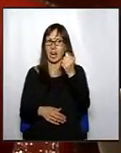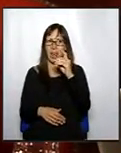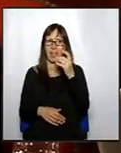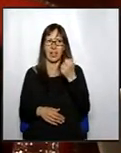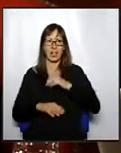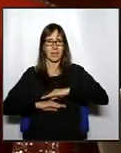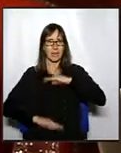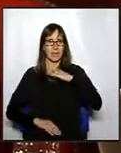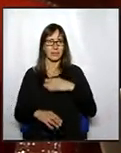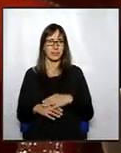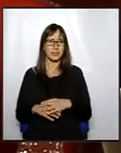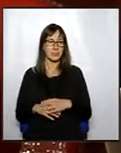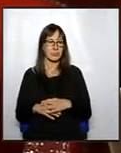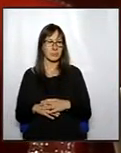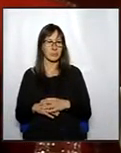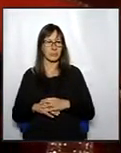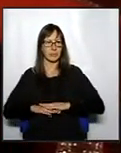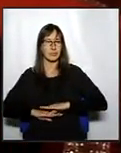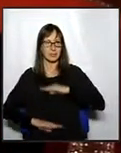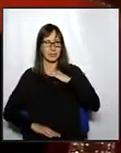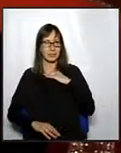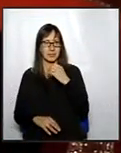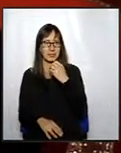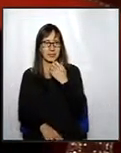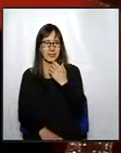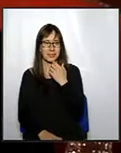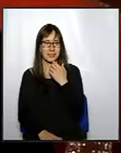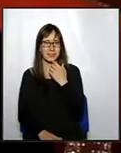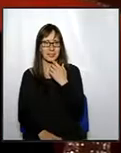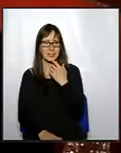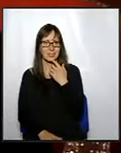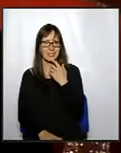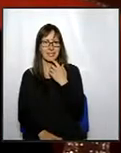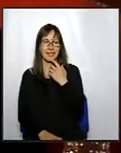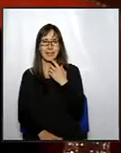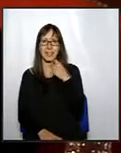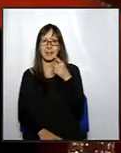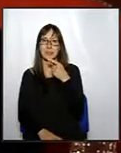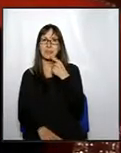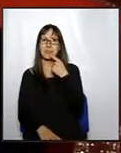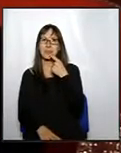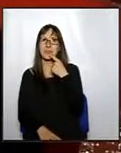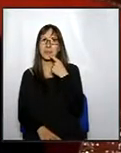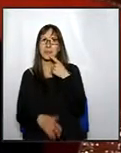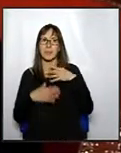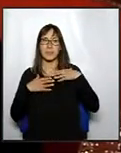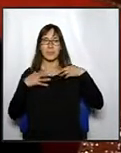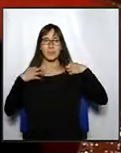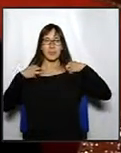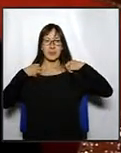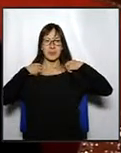gràcies Bé, no és la primera vegada que es discuteixen aquí en aquesta sala de plens algunes de les mocions de la PAC